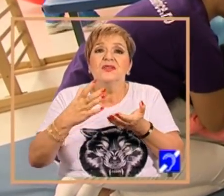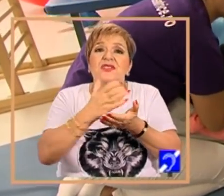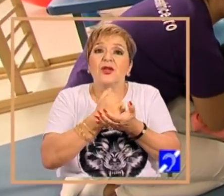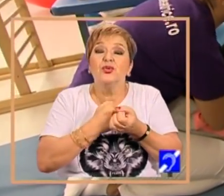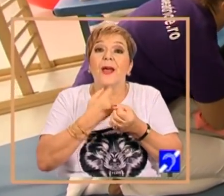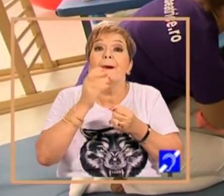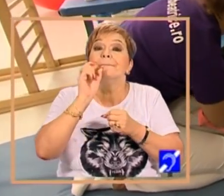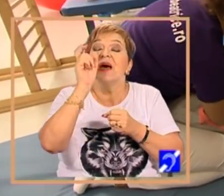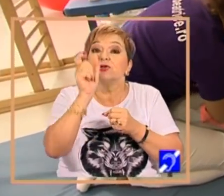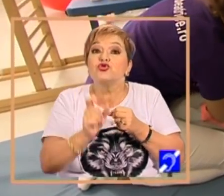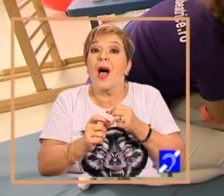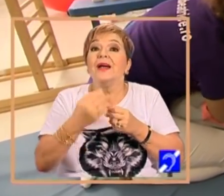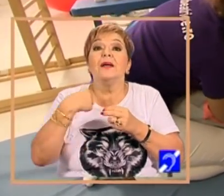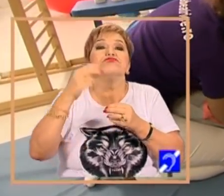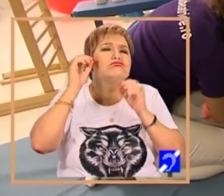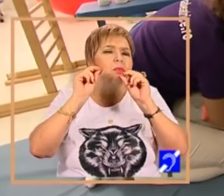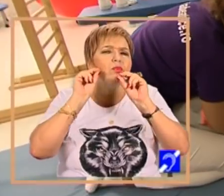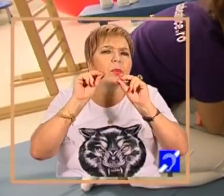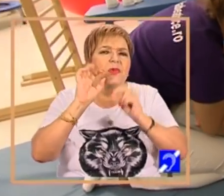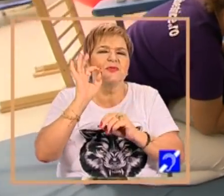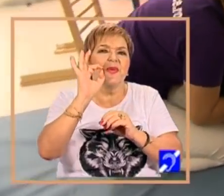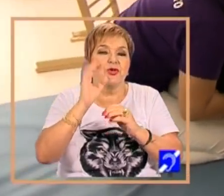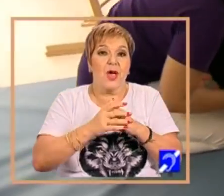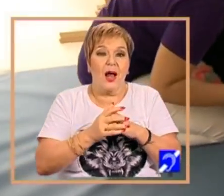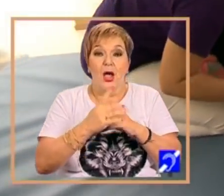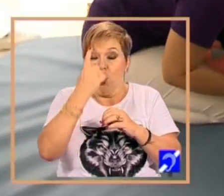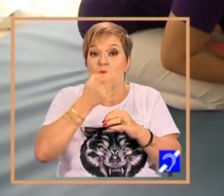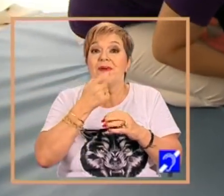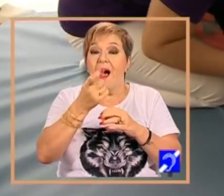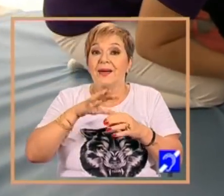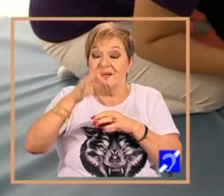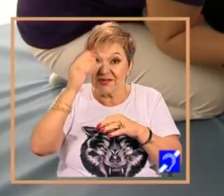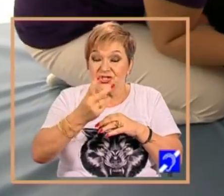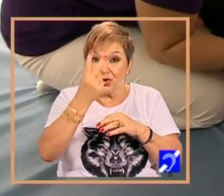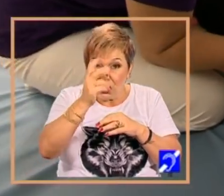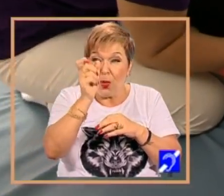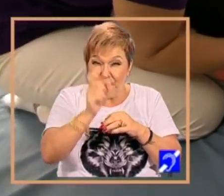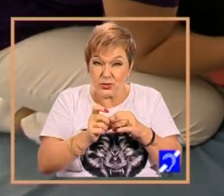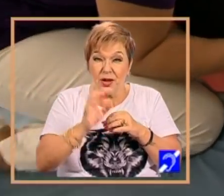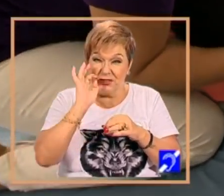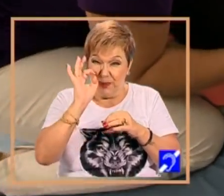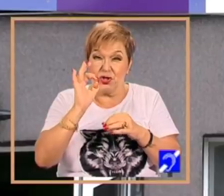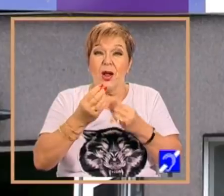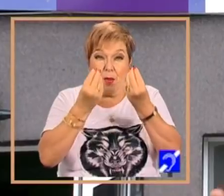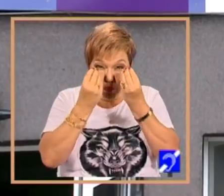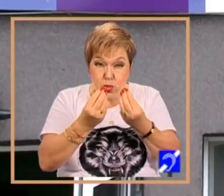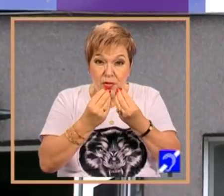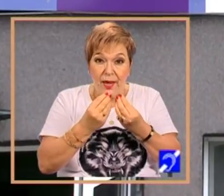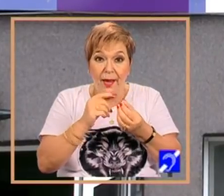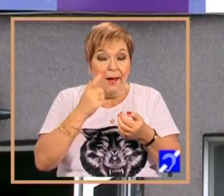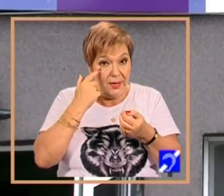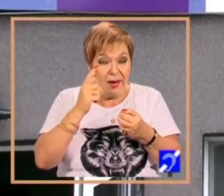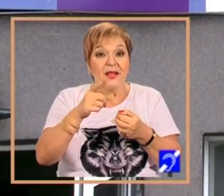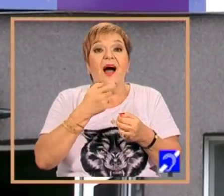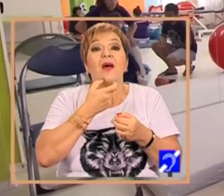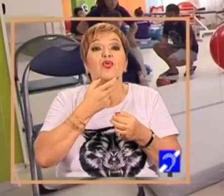personalul de specialitate. Eu personal, dacă într-un an de sile găsesc doi oameni buni, mă consider că